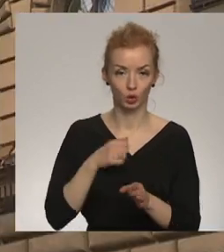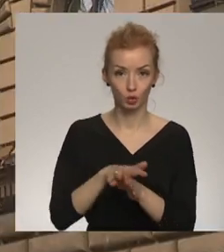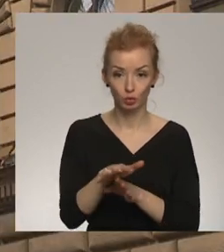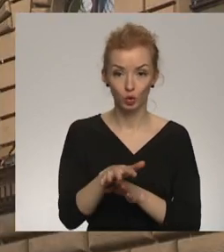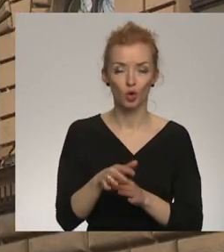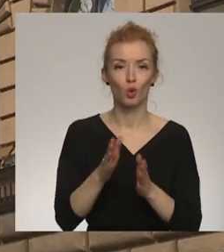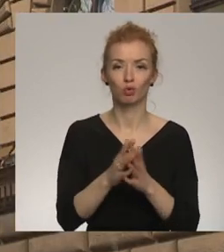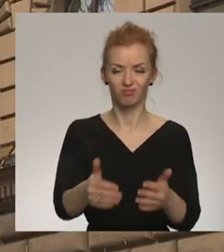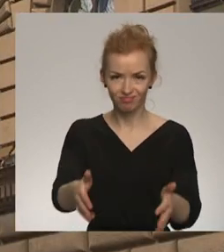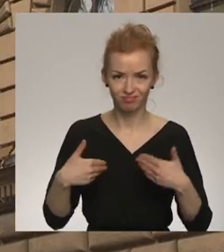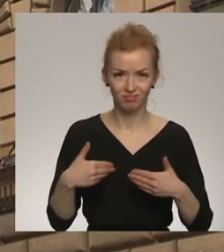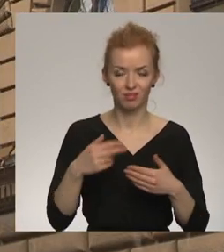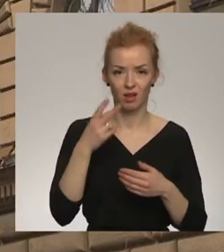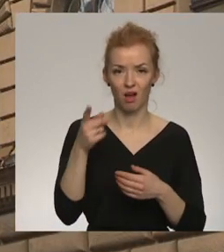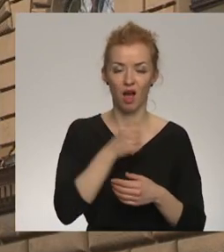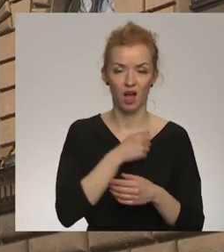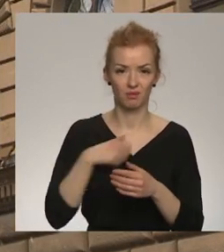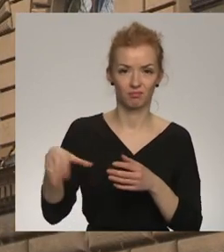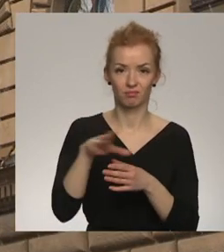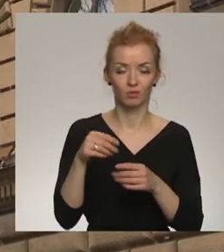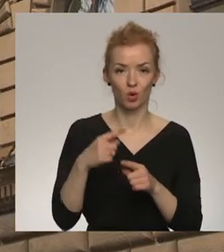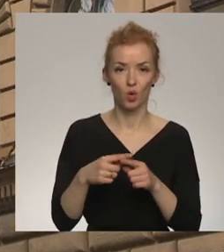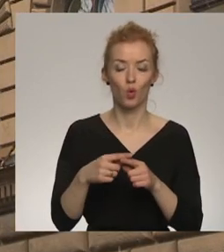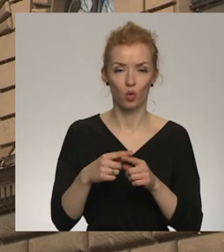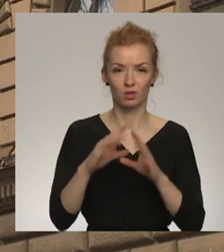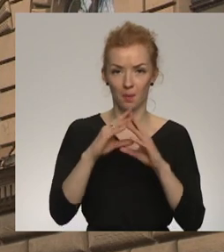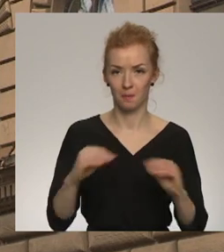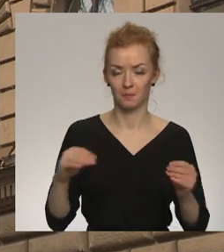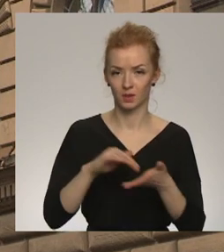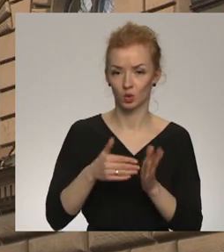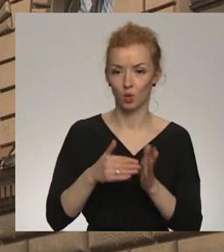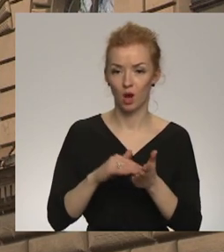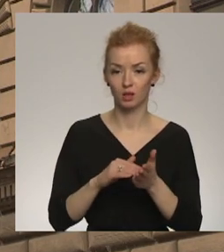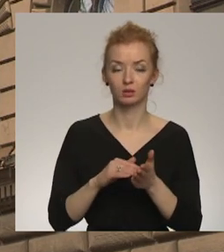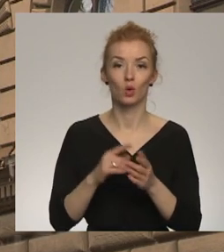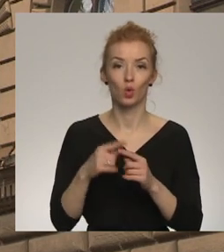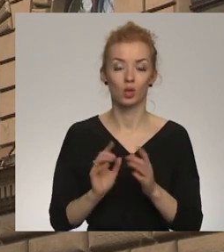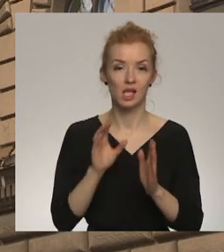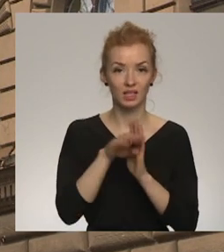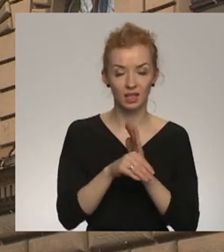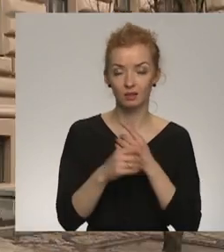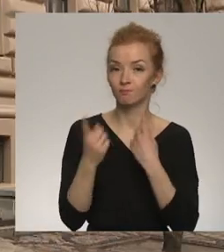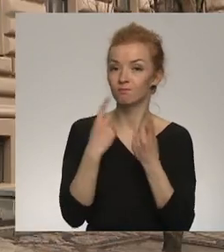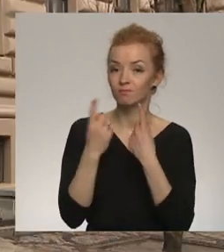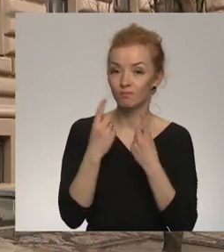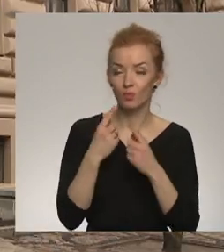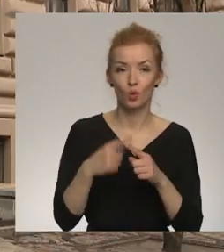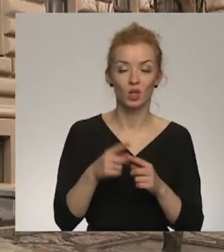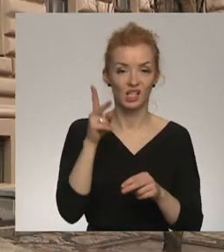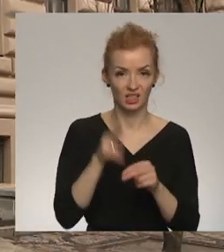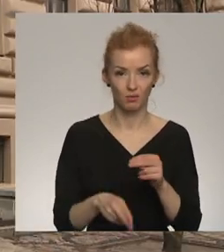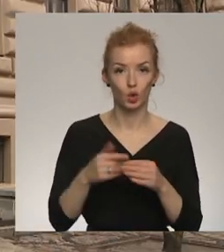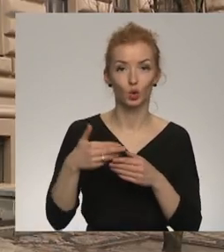atsaut bruņotos spēkus no Ukrainas teritorijas un dējaskalētu situāciju. Iesaistīties diplomātiski risinājumi meklējumos, kā arī izbīg